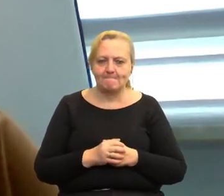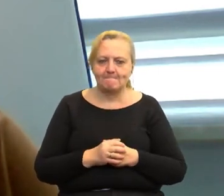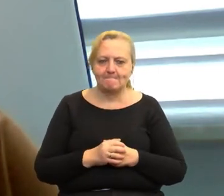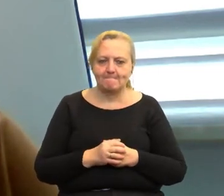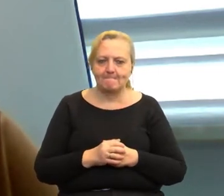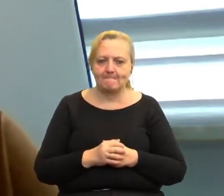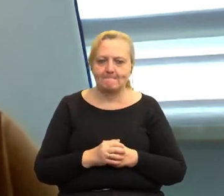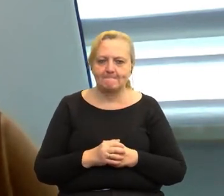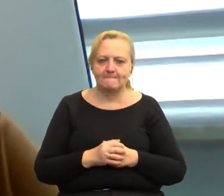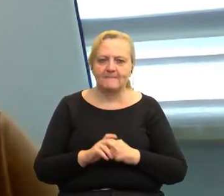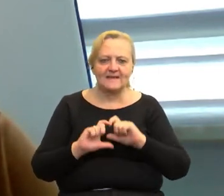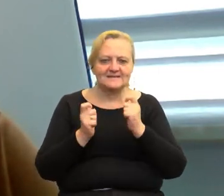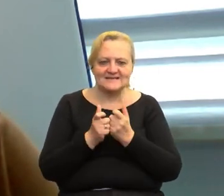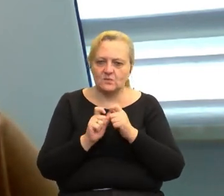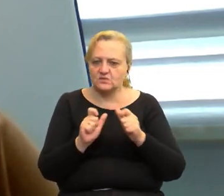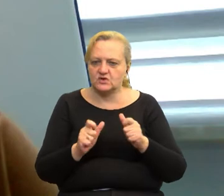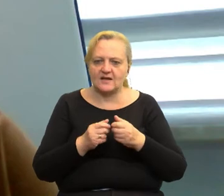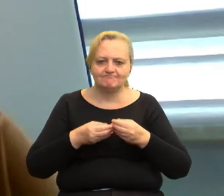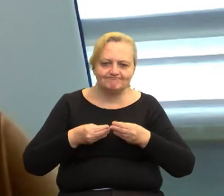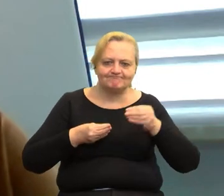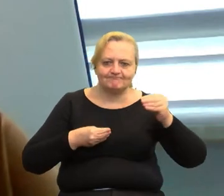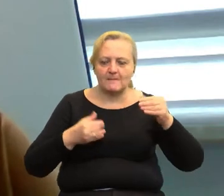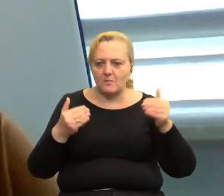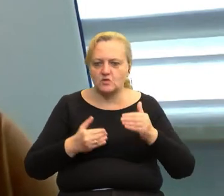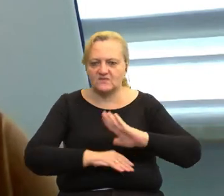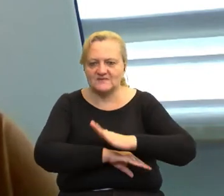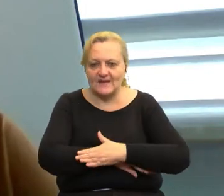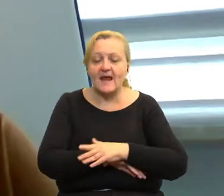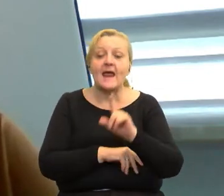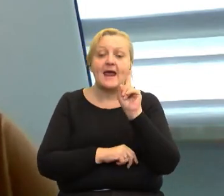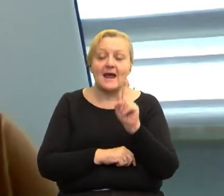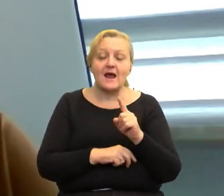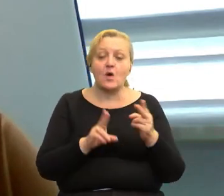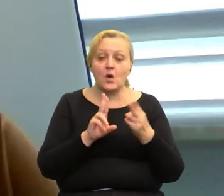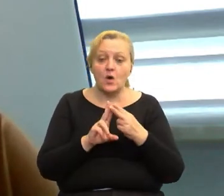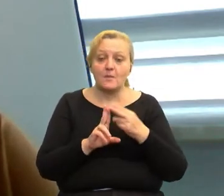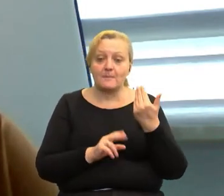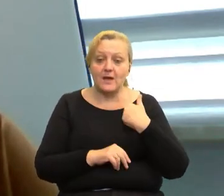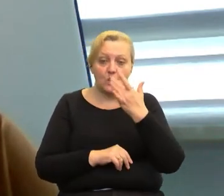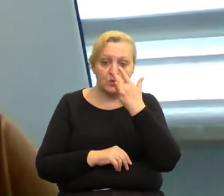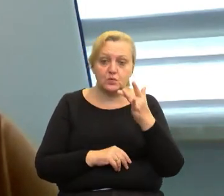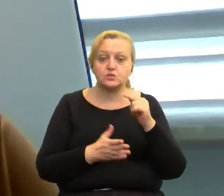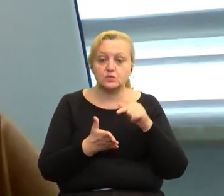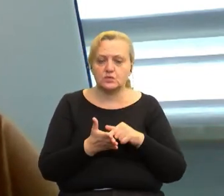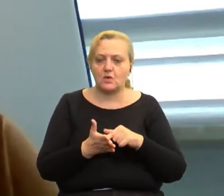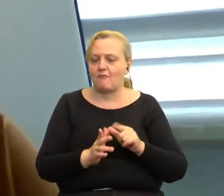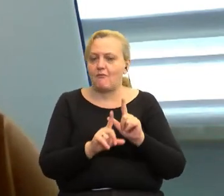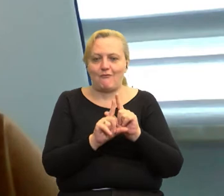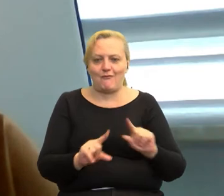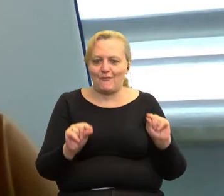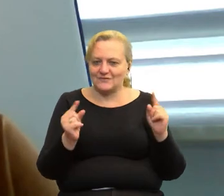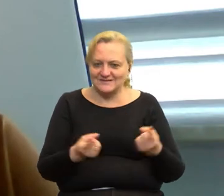I ciągle rozszerzamy nasze możliwości wspierania. A jeśli chodzi o kontakt z Białorusią, to był taki troszeczkę przypadek.